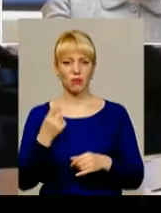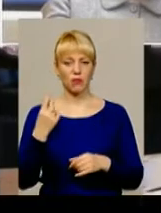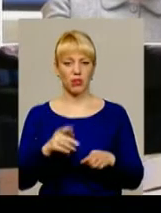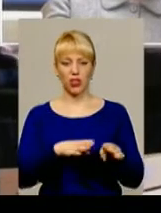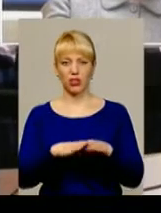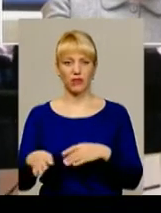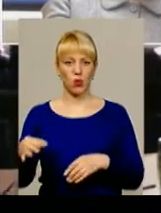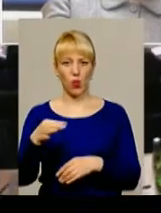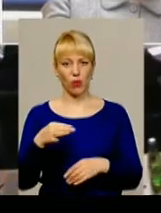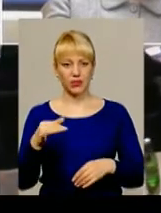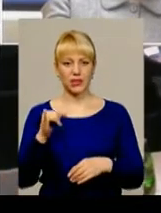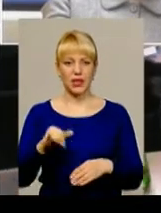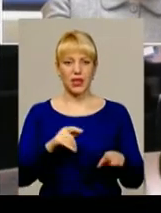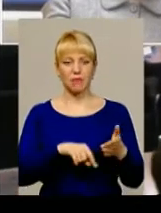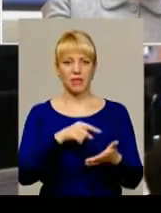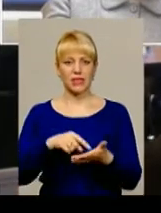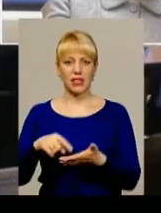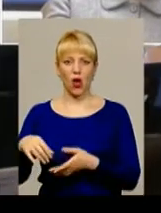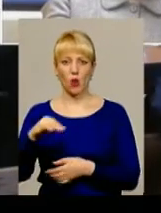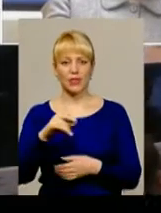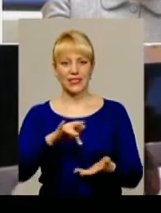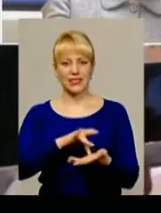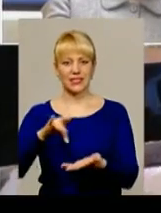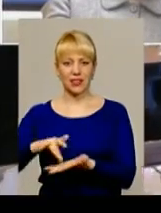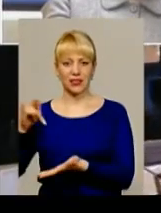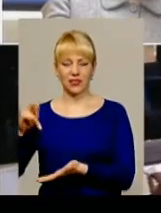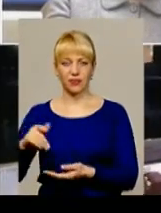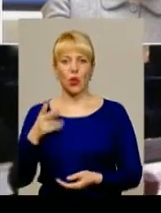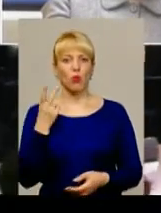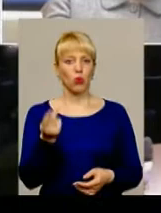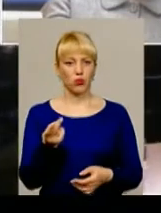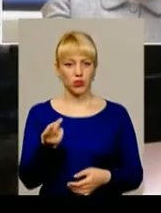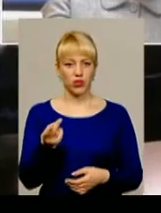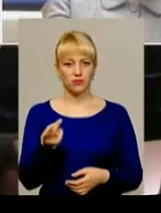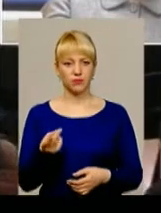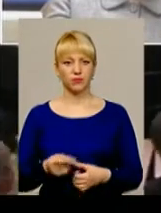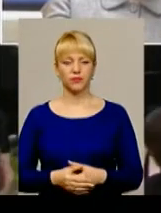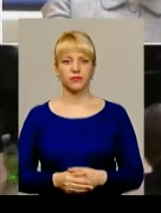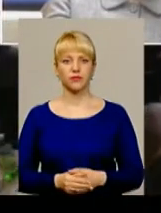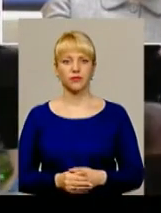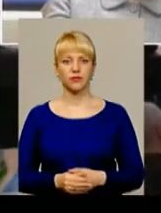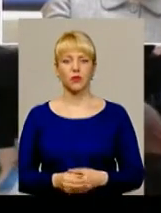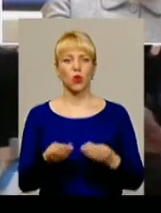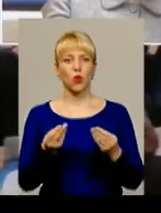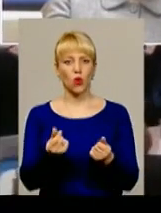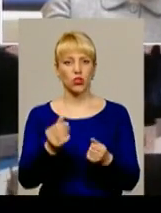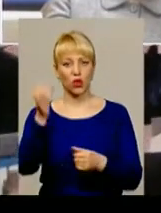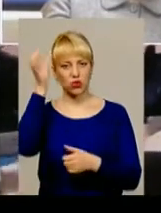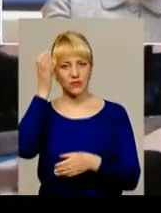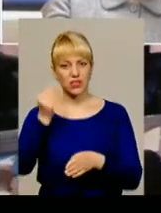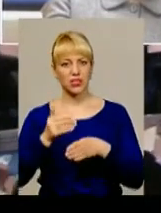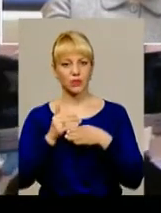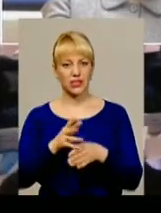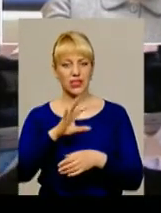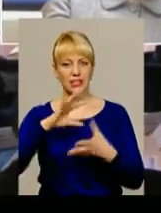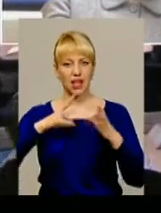рівень області і міста, обласні центри. По-друге, кошти, освітня субвенція